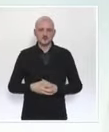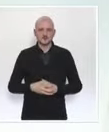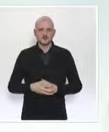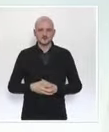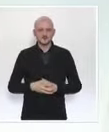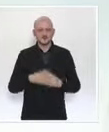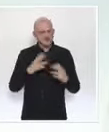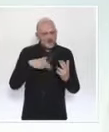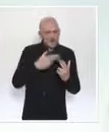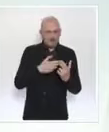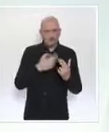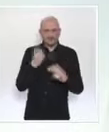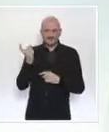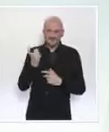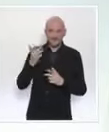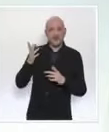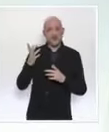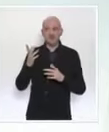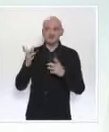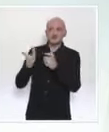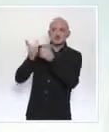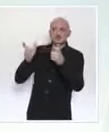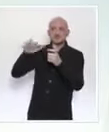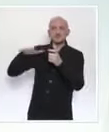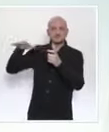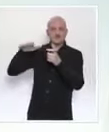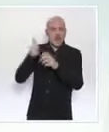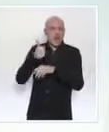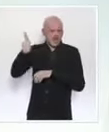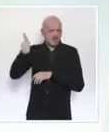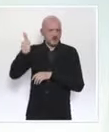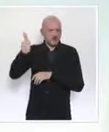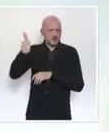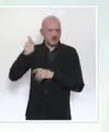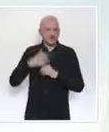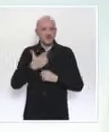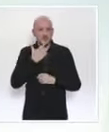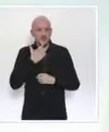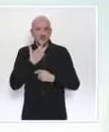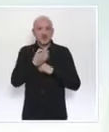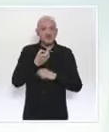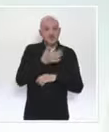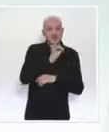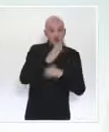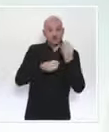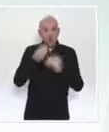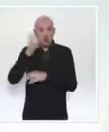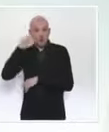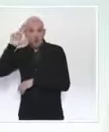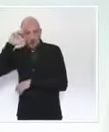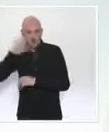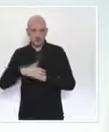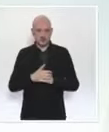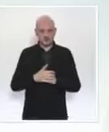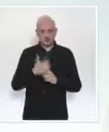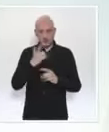scientifiques indépendantes, françaises ou européennes. Ainsi, la décision d'autoriser ou non un vaccin